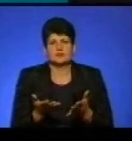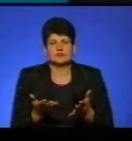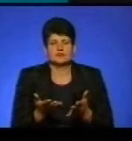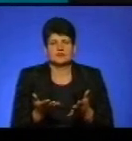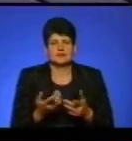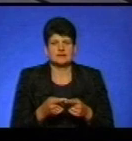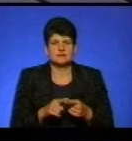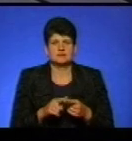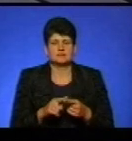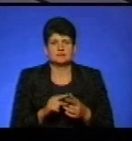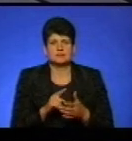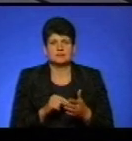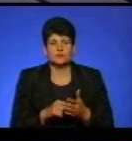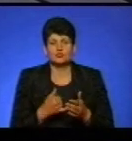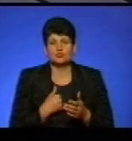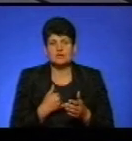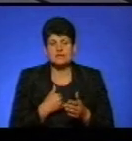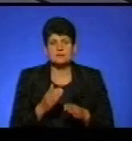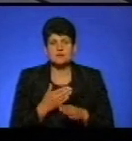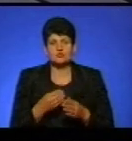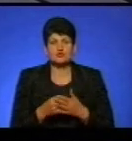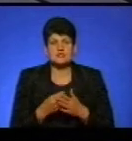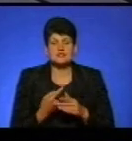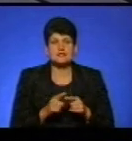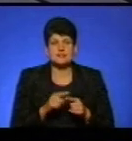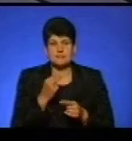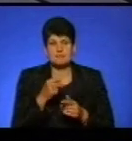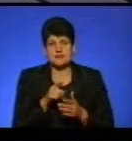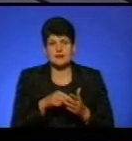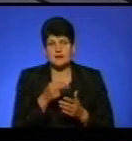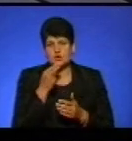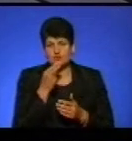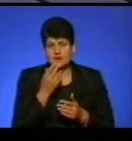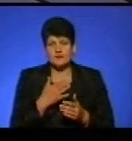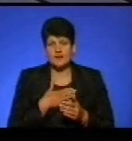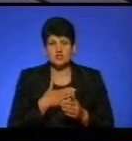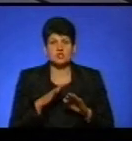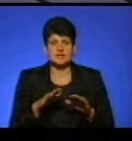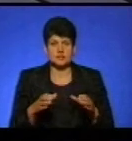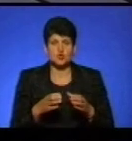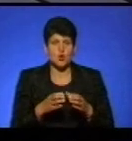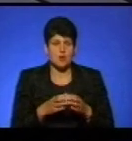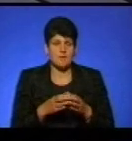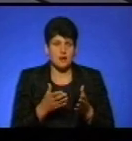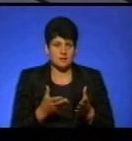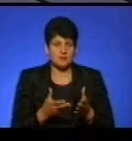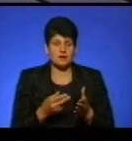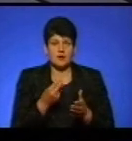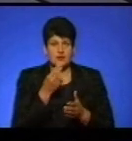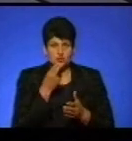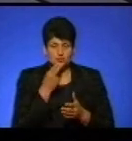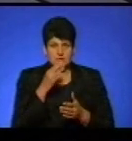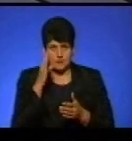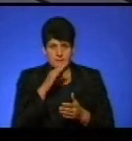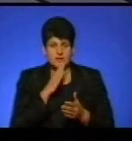міжбюджетні трансферти? В нас якраз міжбюджетні стоїть питання харчування. Тобто, наші діти, які з громади, вони харчуються, і